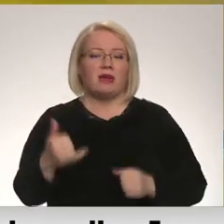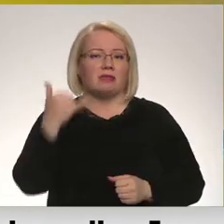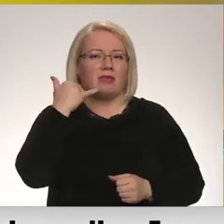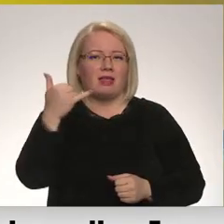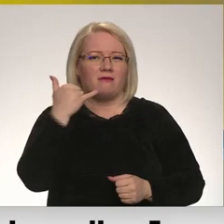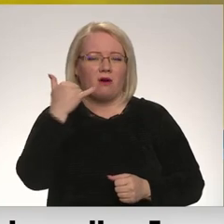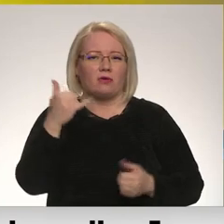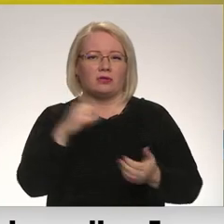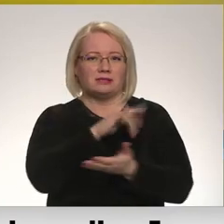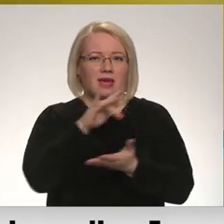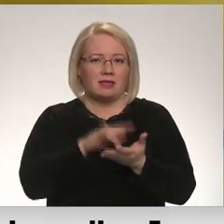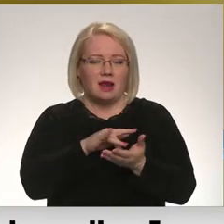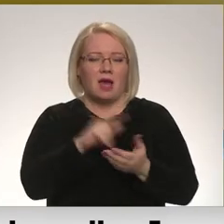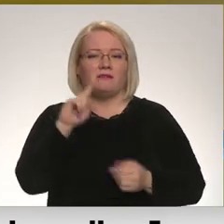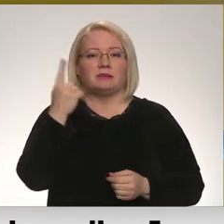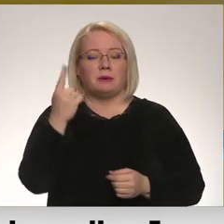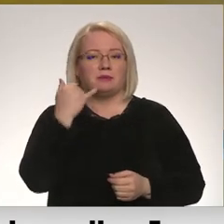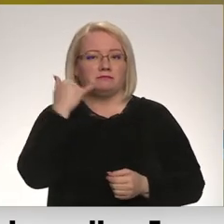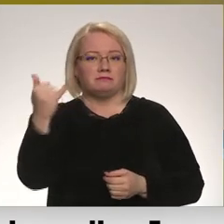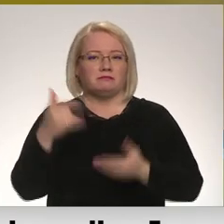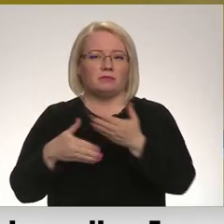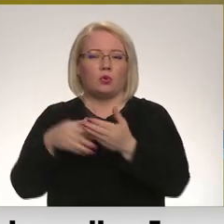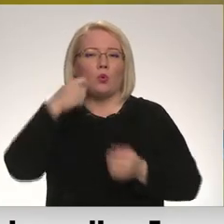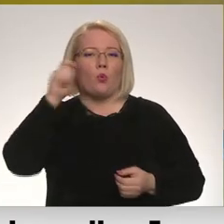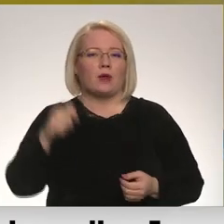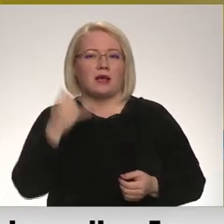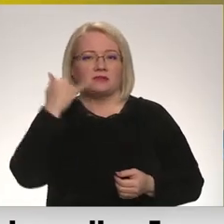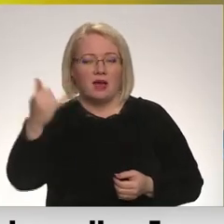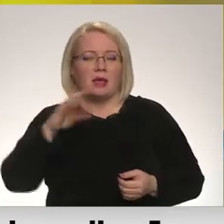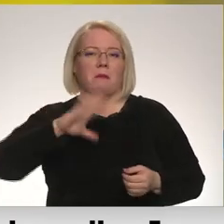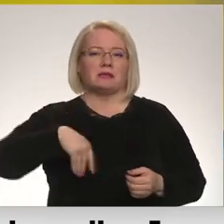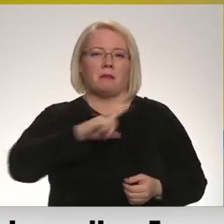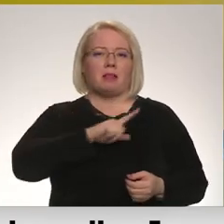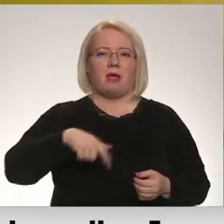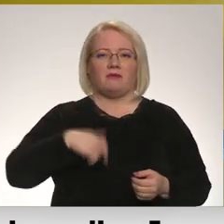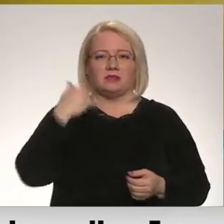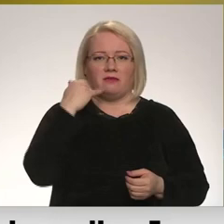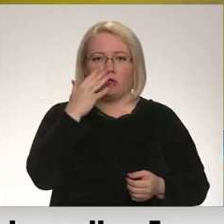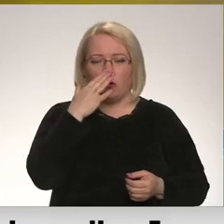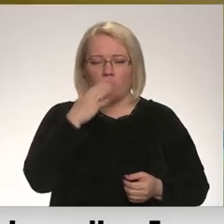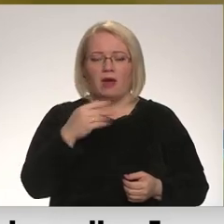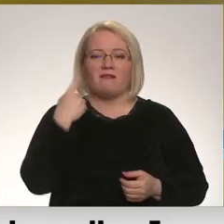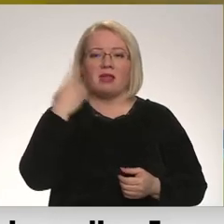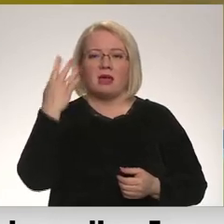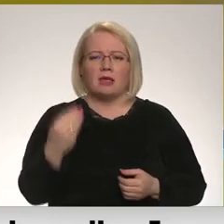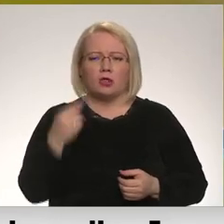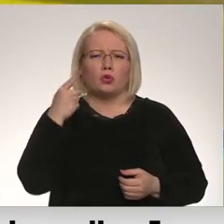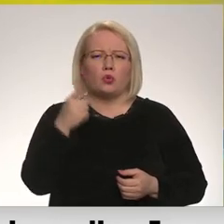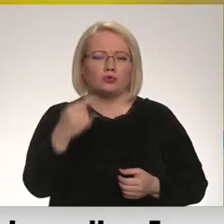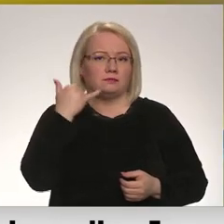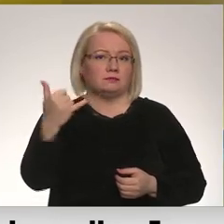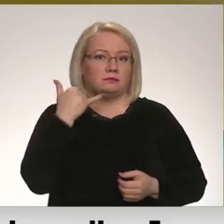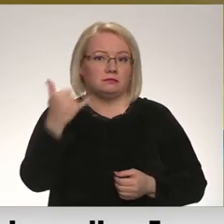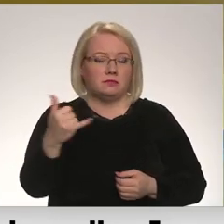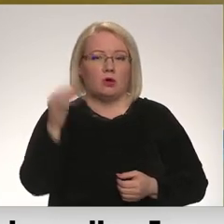zvanu centrā vispirms tātbild uz zvaniem no Ukrainas numuriem, tad no Latvijas. Dienā pienāk līdz tūkstoši zvaniem. Liela daļa tālruņa